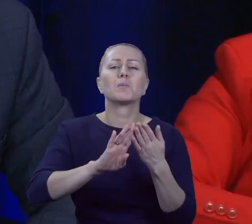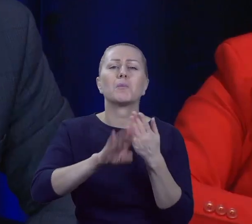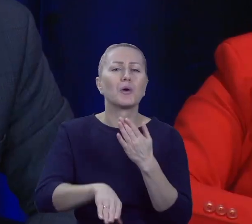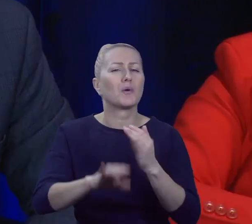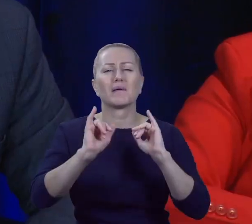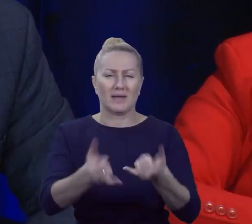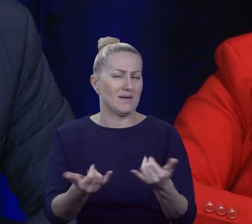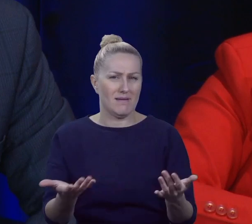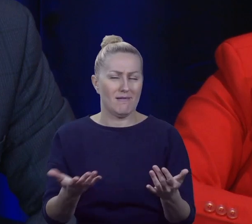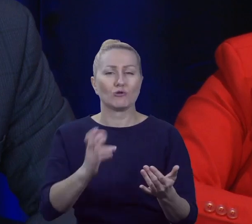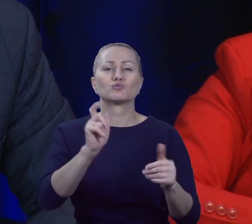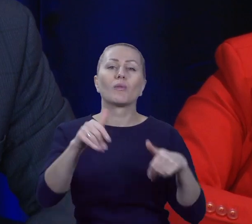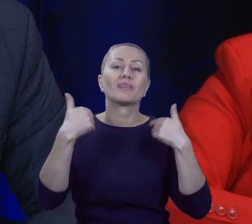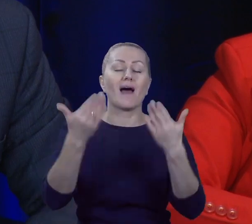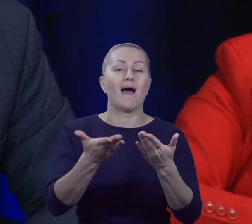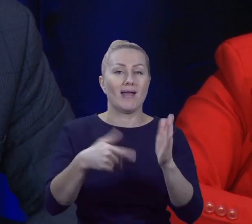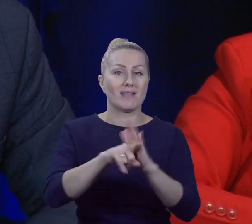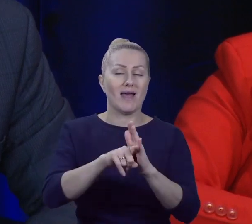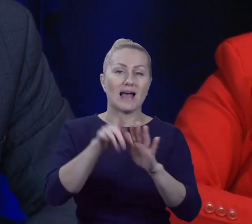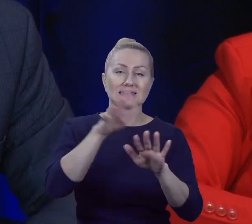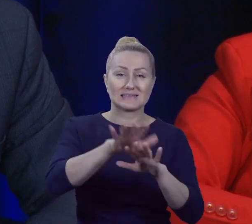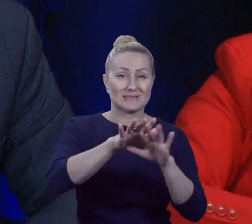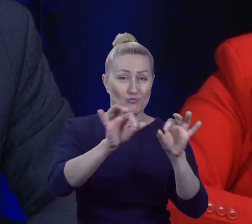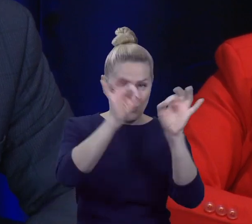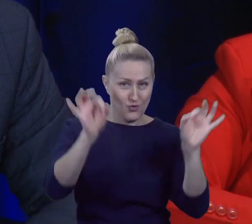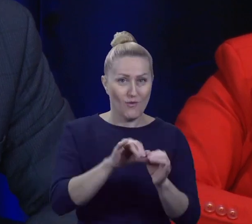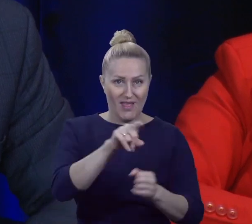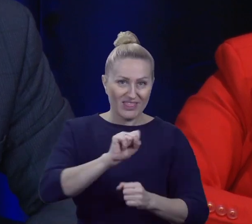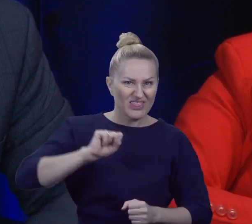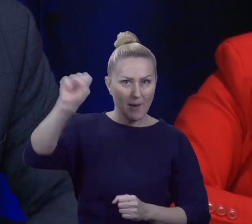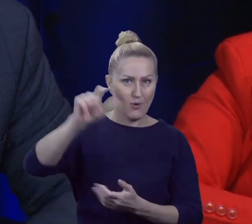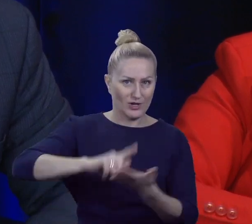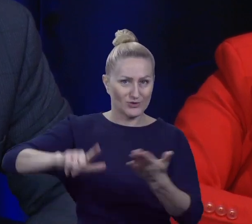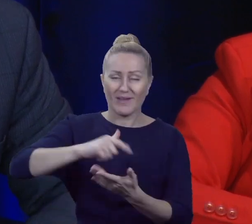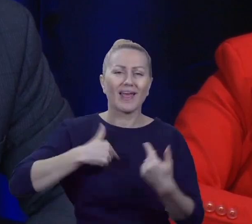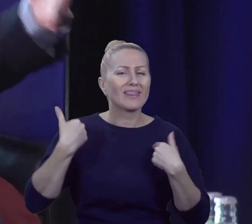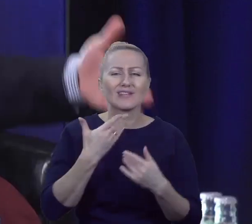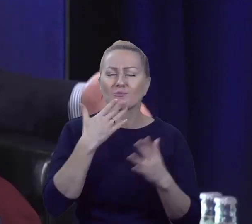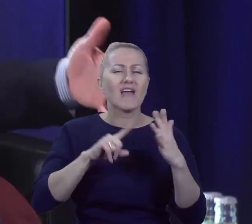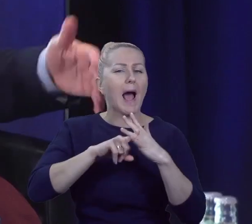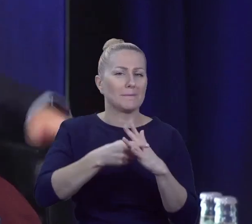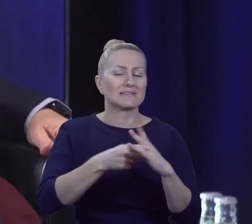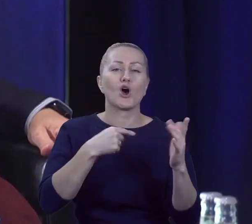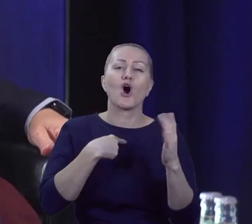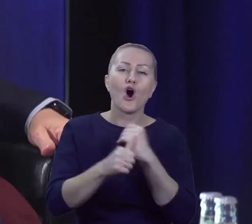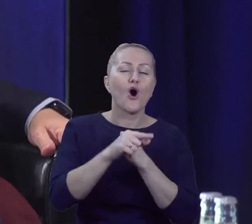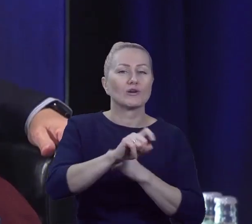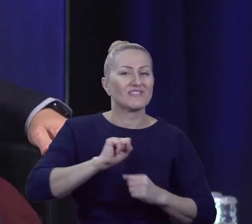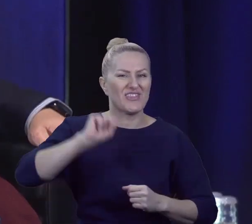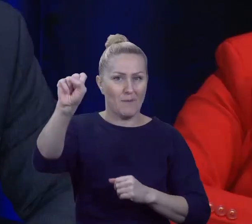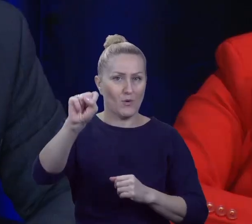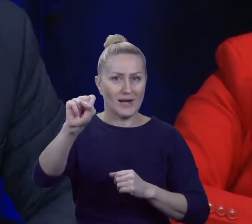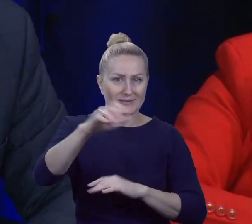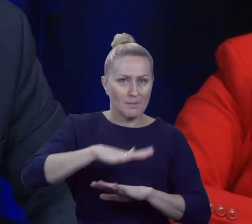ona wniosła do systemu demokracji lokalnej? Bo o tym mówimy, nie chcę mówić tylko o administracji, tylko właśnie o demokracji na poziomie